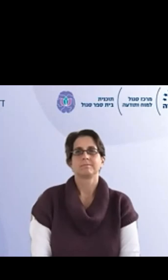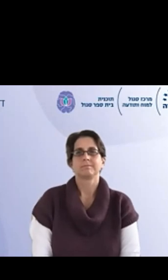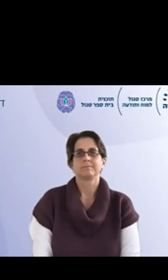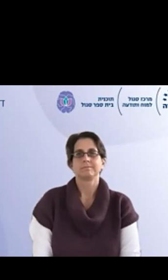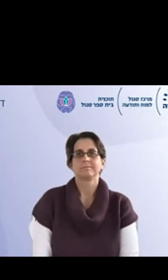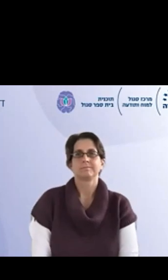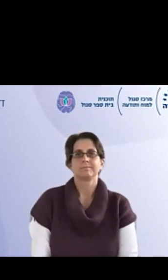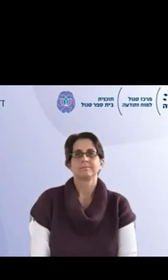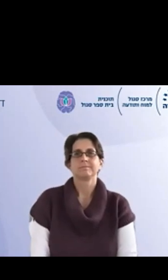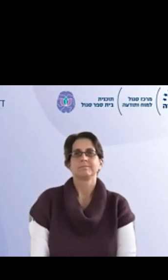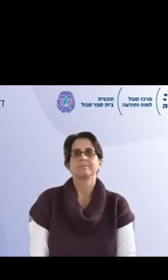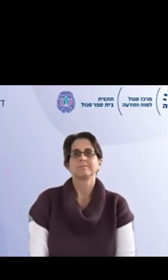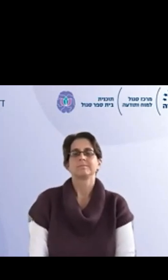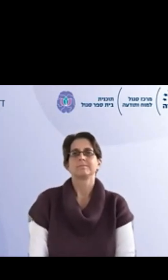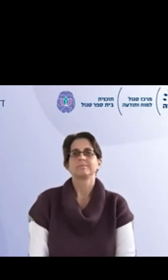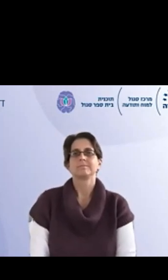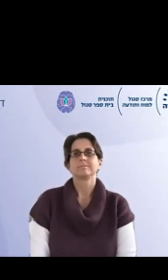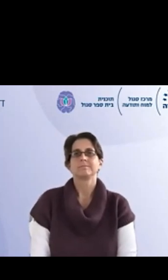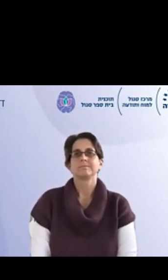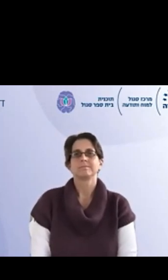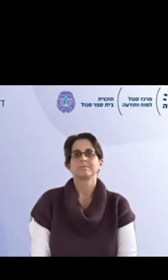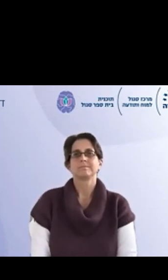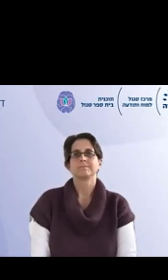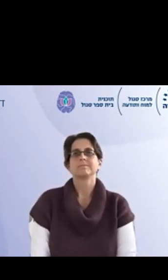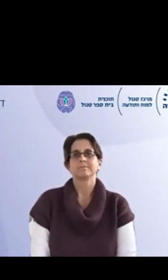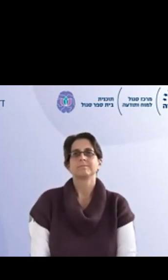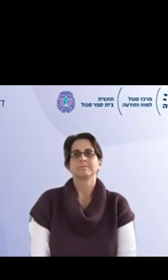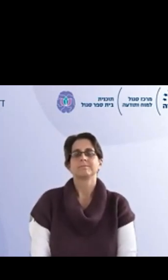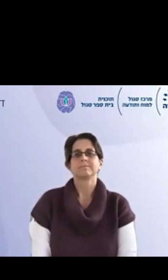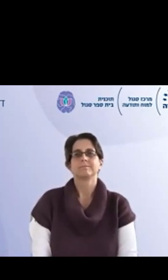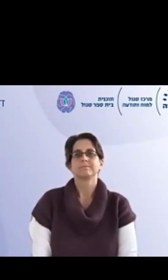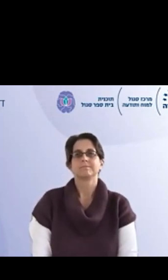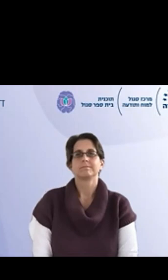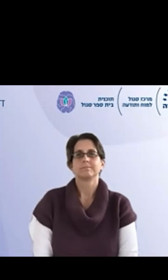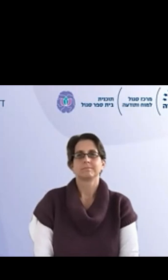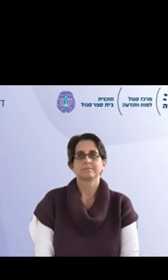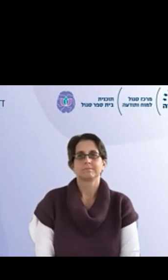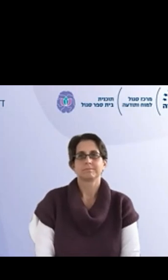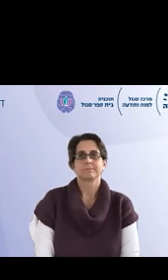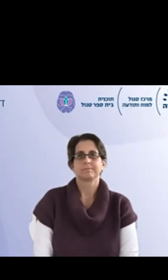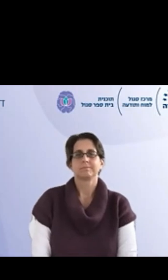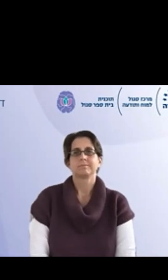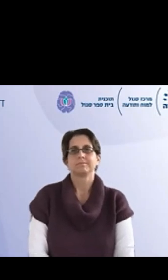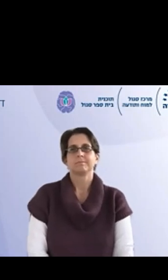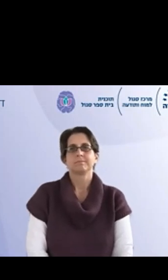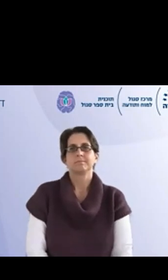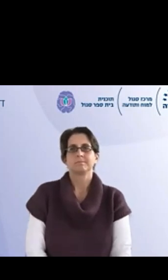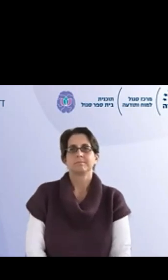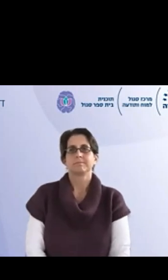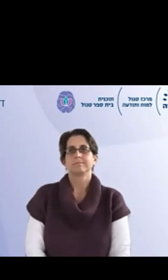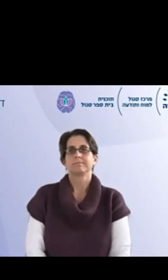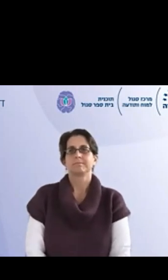היו קוטעים אותם עם השאלות שלהם נו אז מה עשית אחת כך ומה קרה ואיך זאת אומרת יש פה איזושהי מיומנות